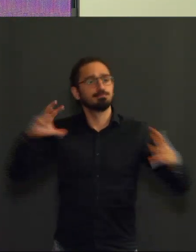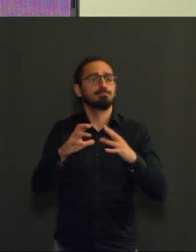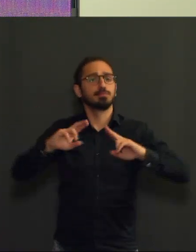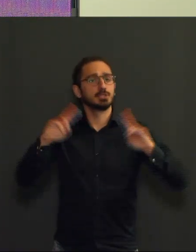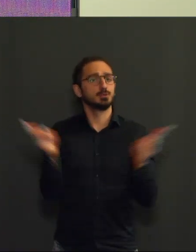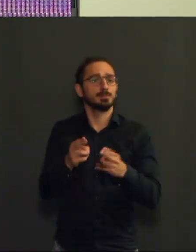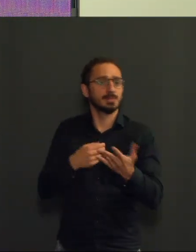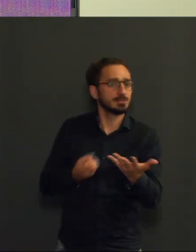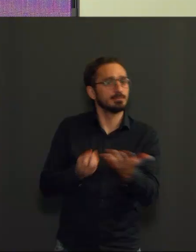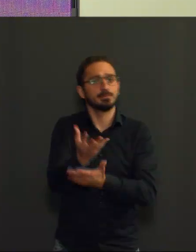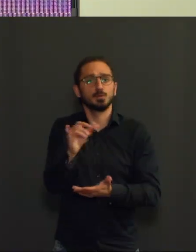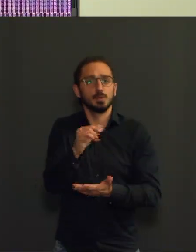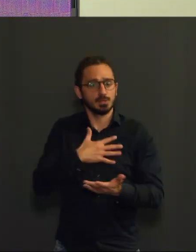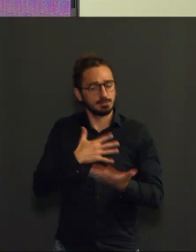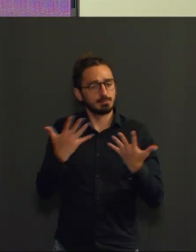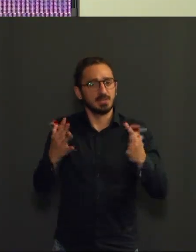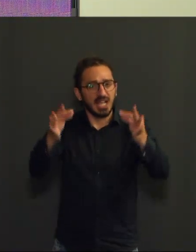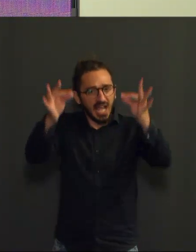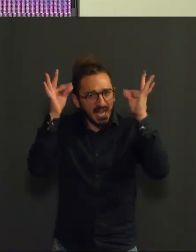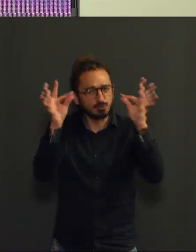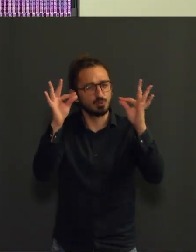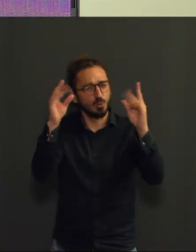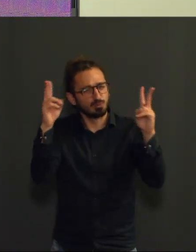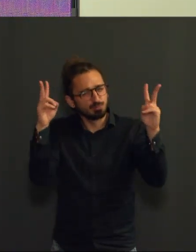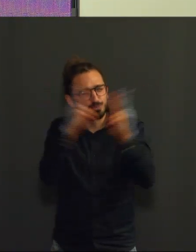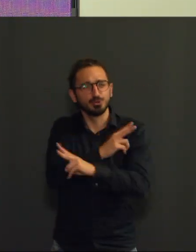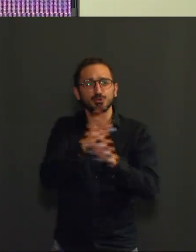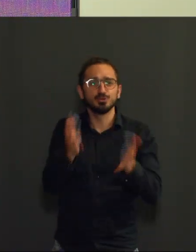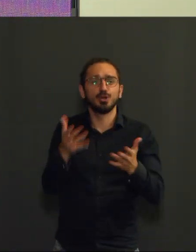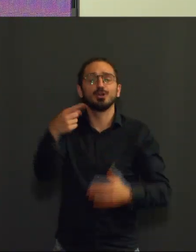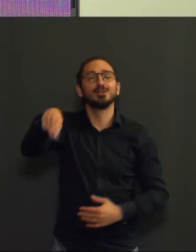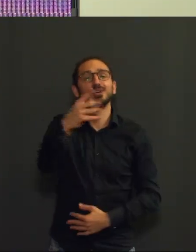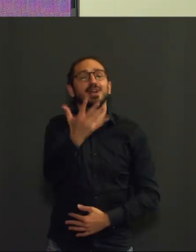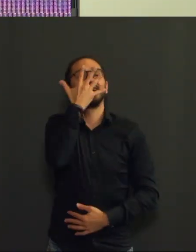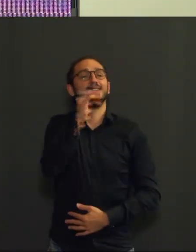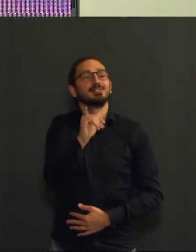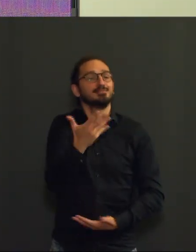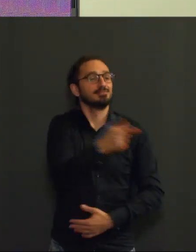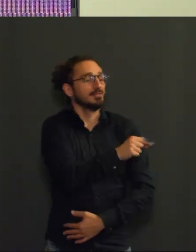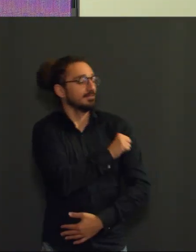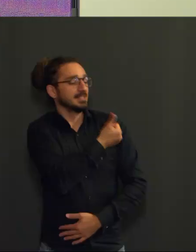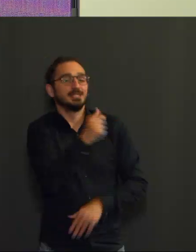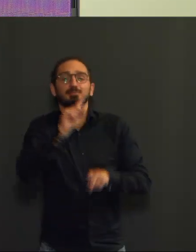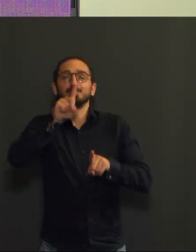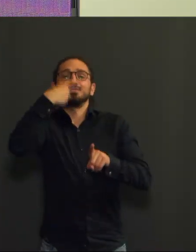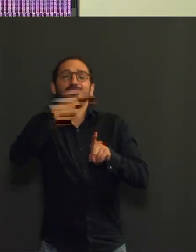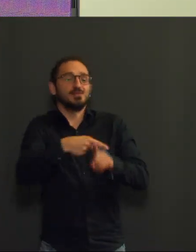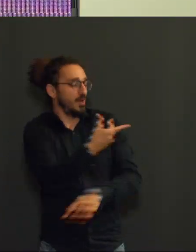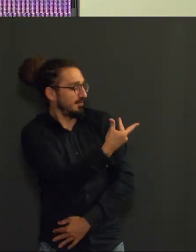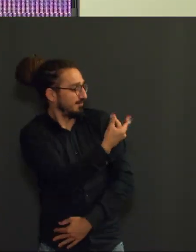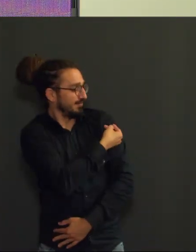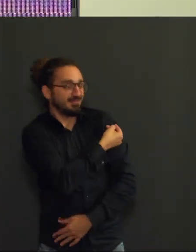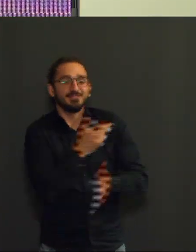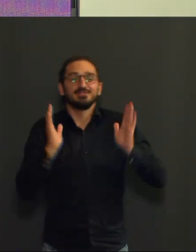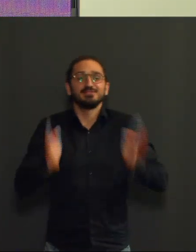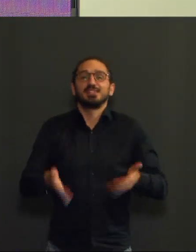mesures de précaution. Ne croyez pas que la vaccination vous permet, tout spécialement après la première dose et tout spécialement dans les deux, trois